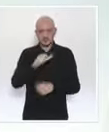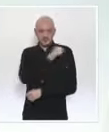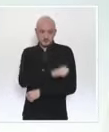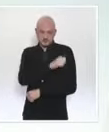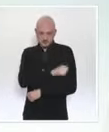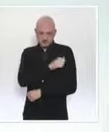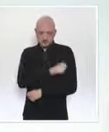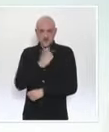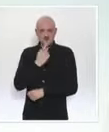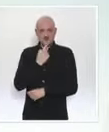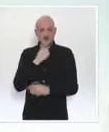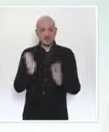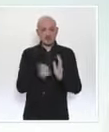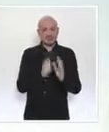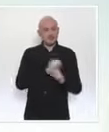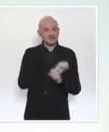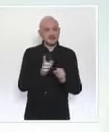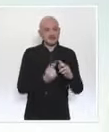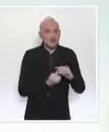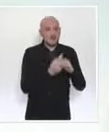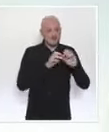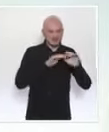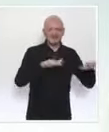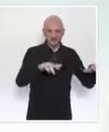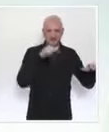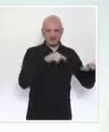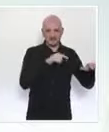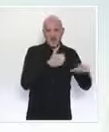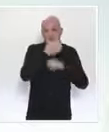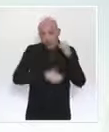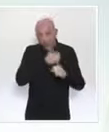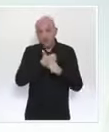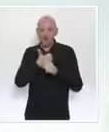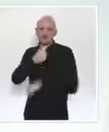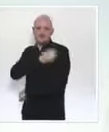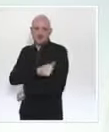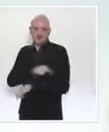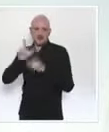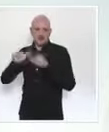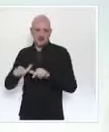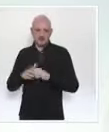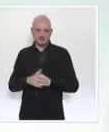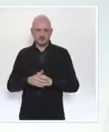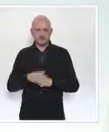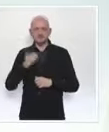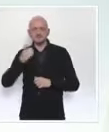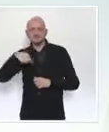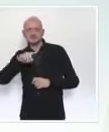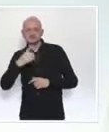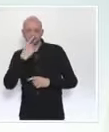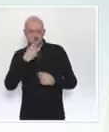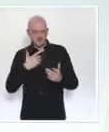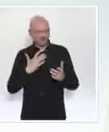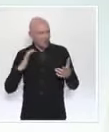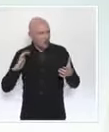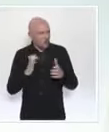'apparition du virus. Pour autant, ce délai, qui peut sembler bref au regard de la durée habituelle de développement d'un